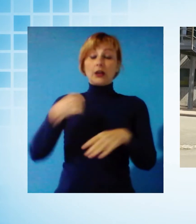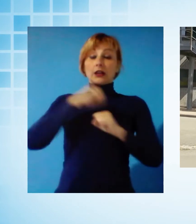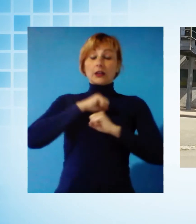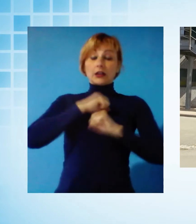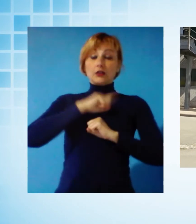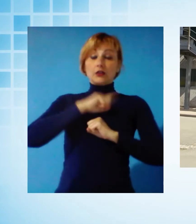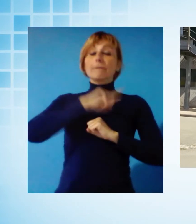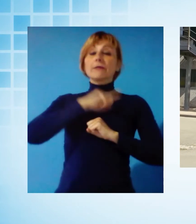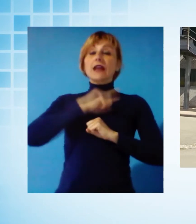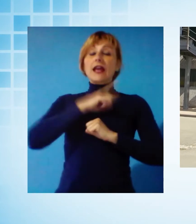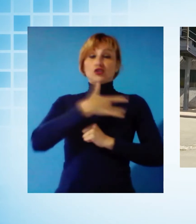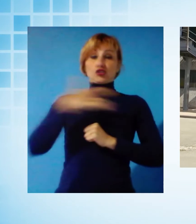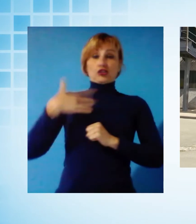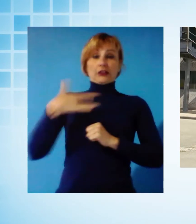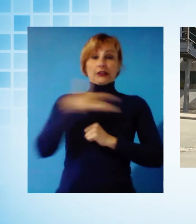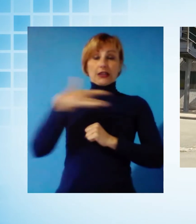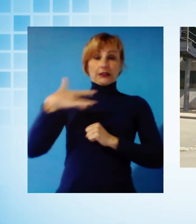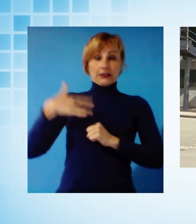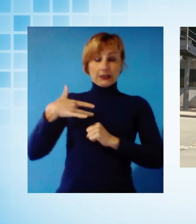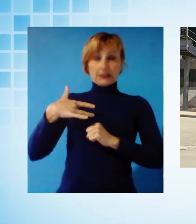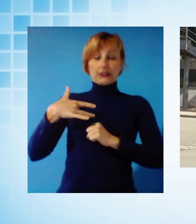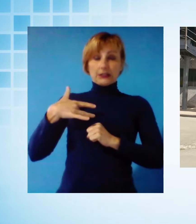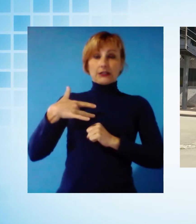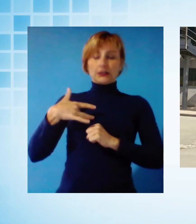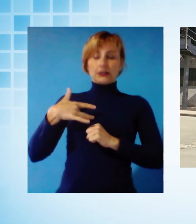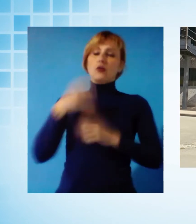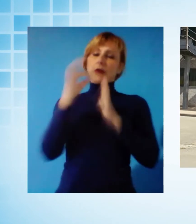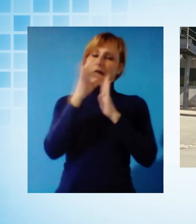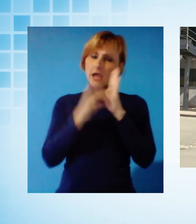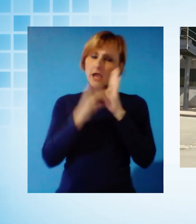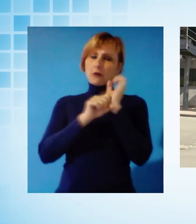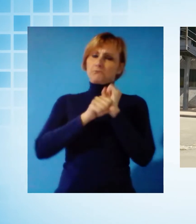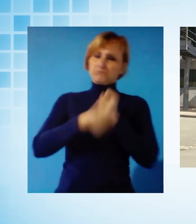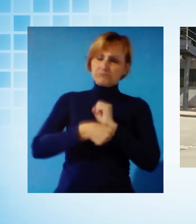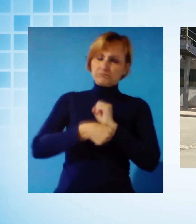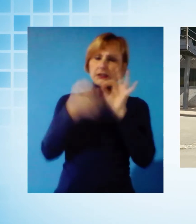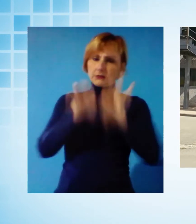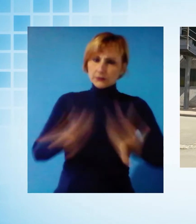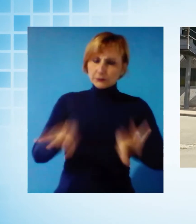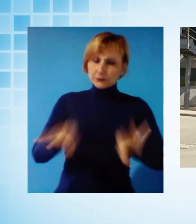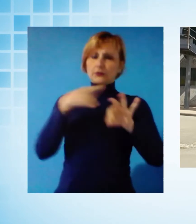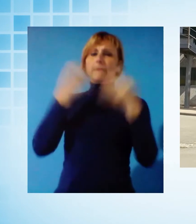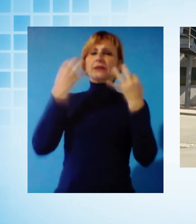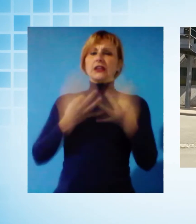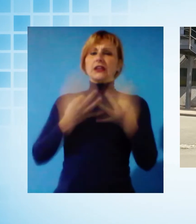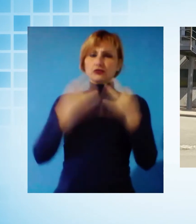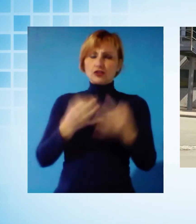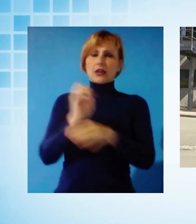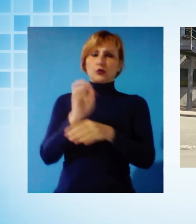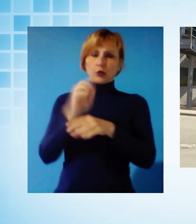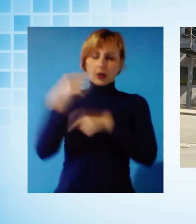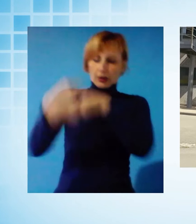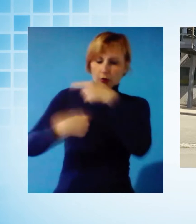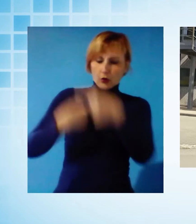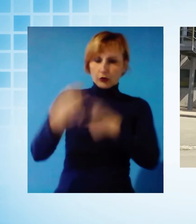rispettando le regole in maniera educata, in maniera precisa, per cui credo che se continuiamo su questa strada